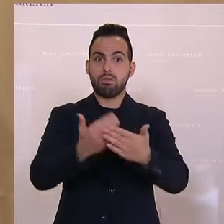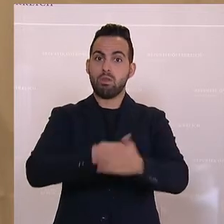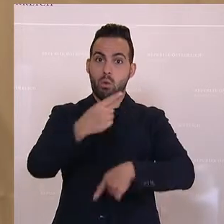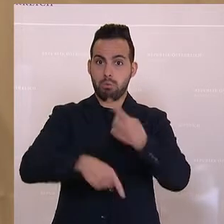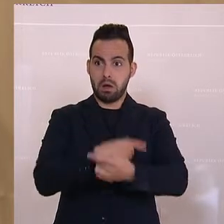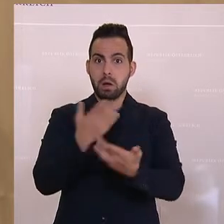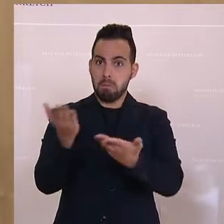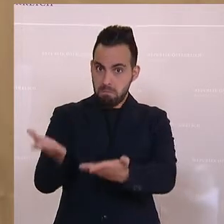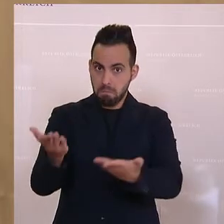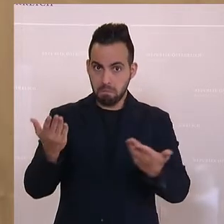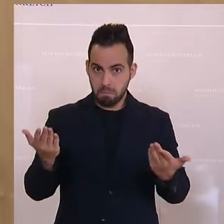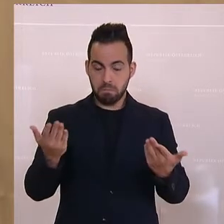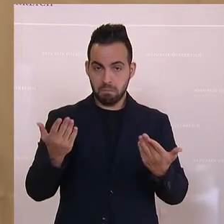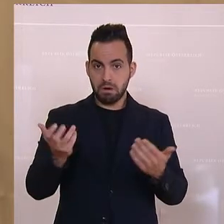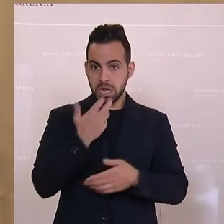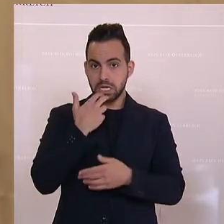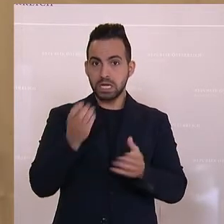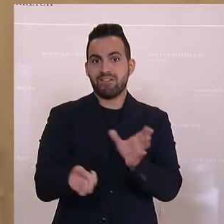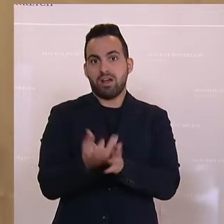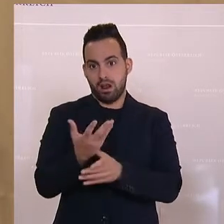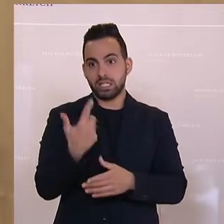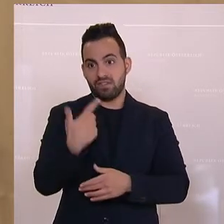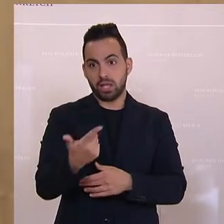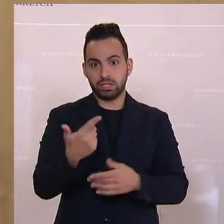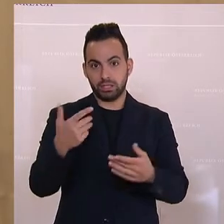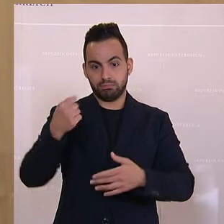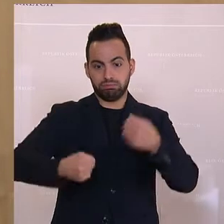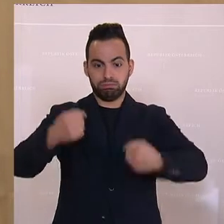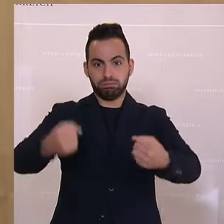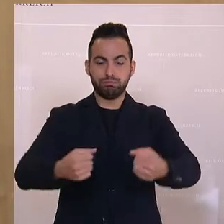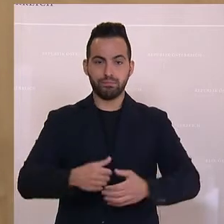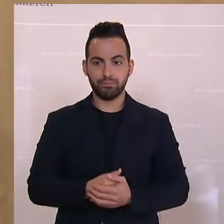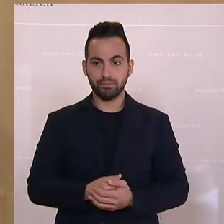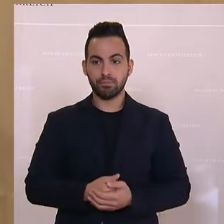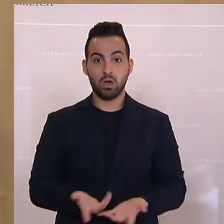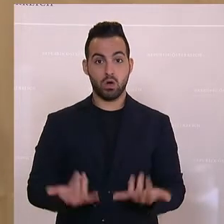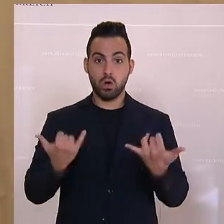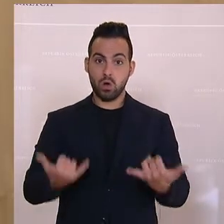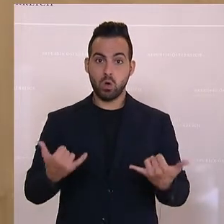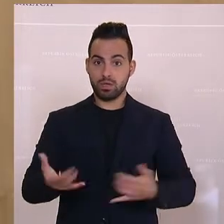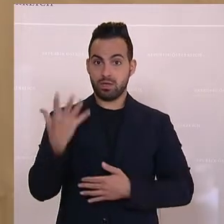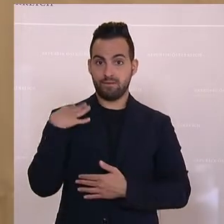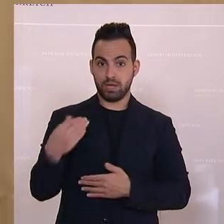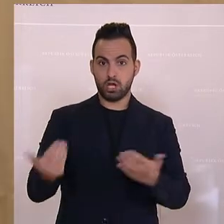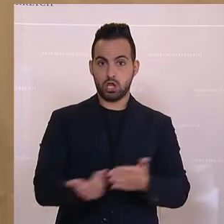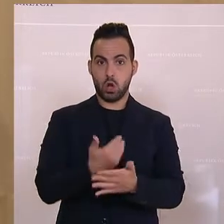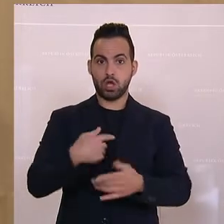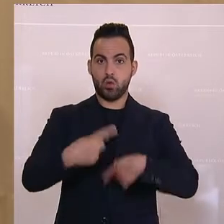oder beziehungsweise der erneuerbaren Energiequellen. Und wir haben heute wieder eine neue Novelle